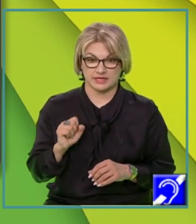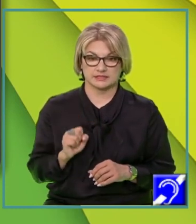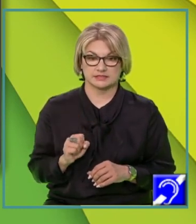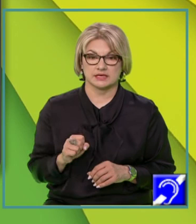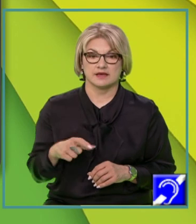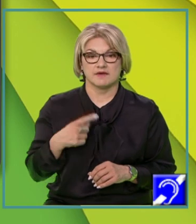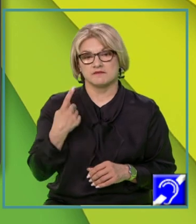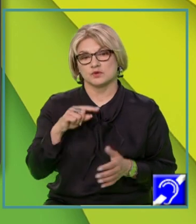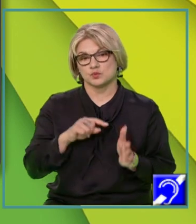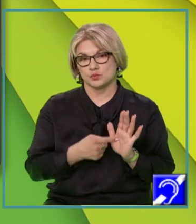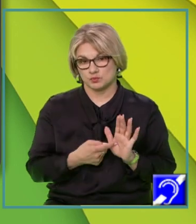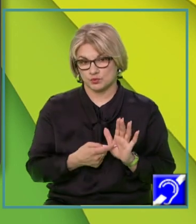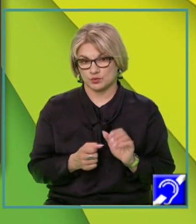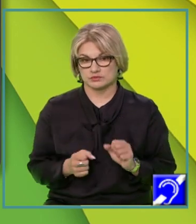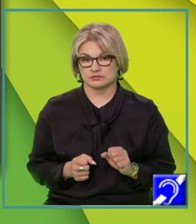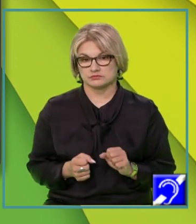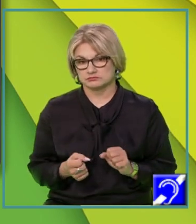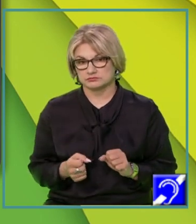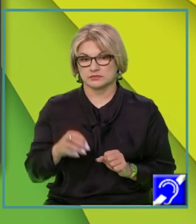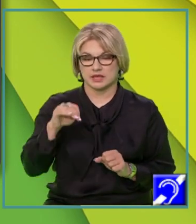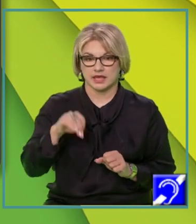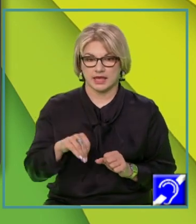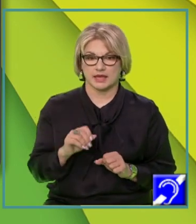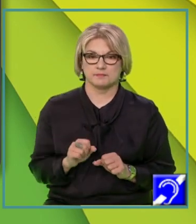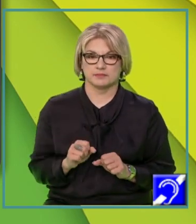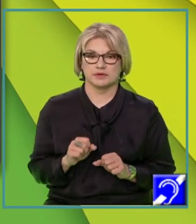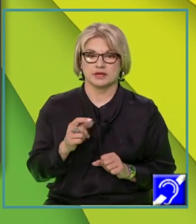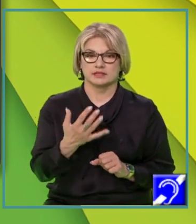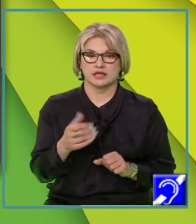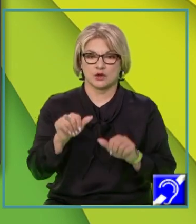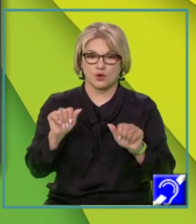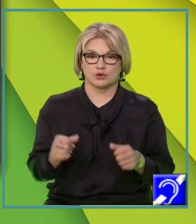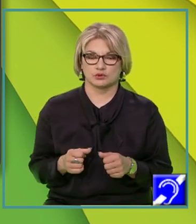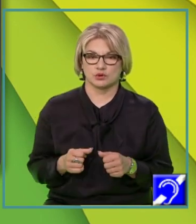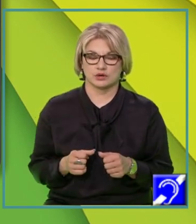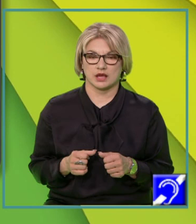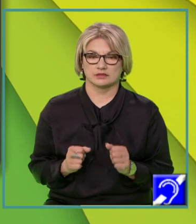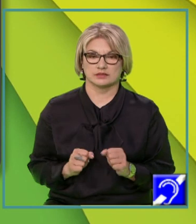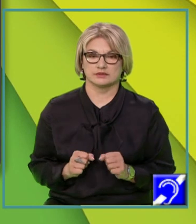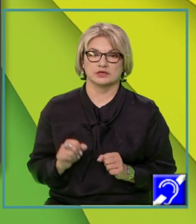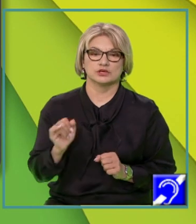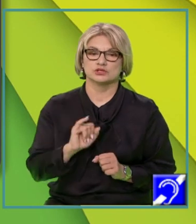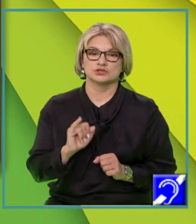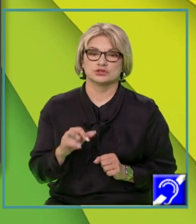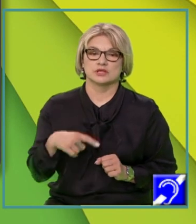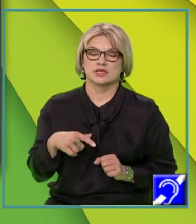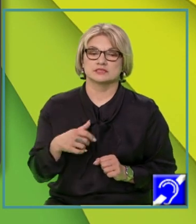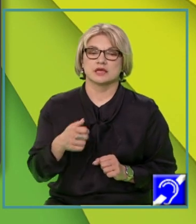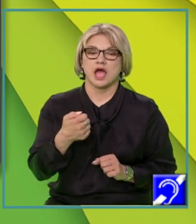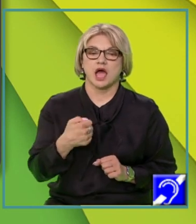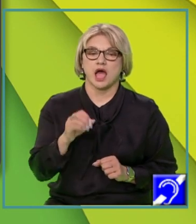zic, un punct M de coordonate. Cine va fi abscisa?